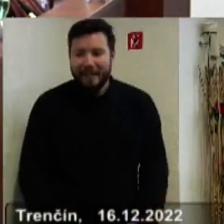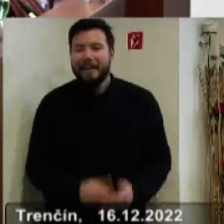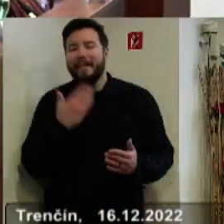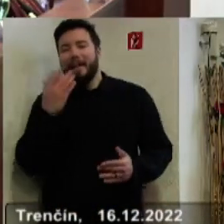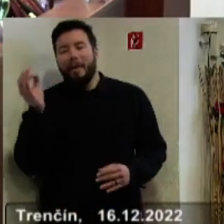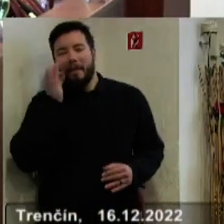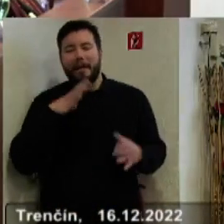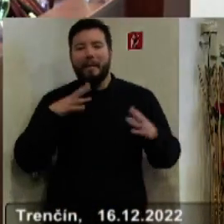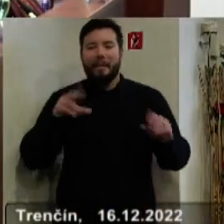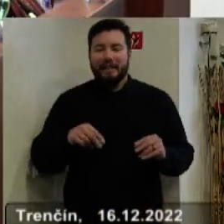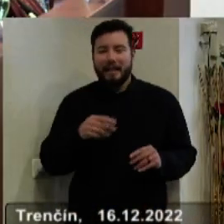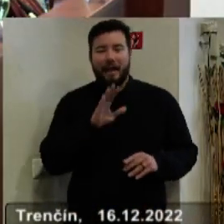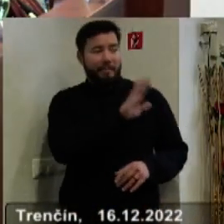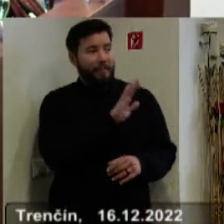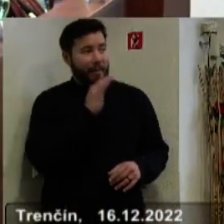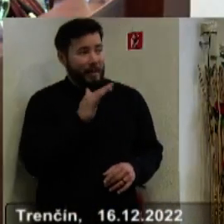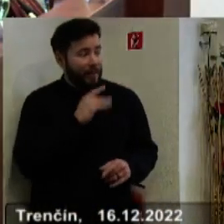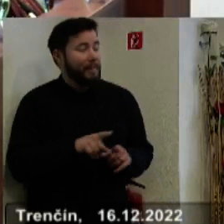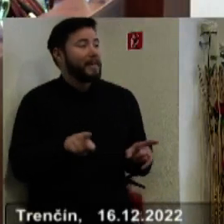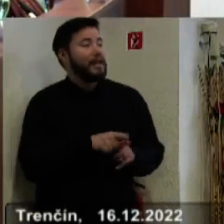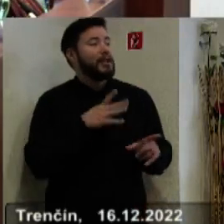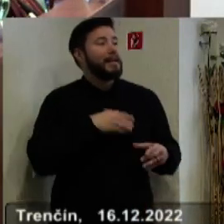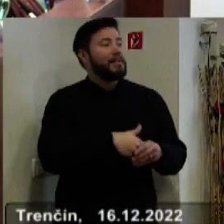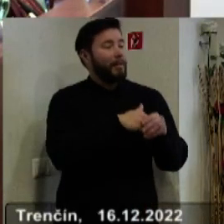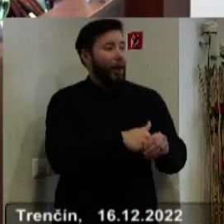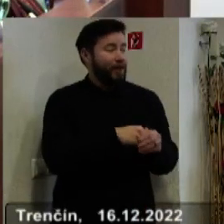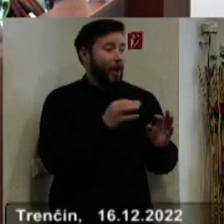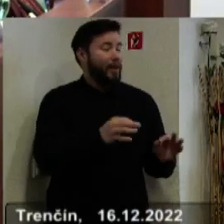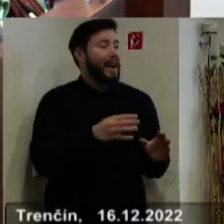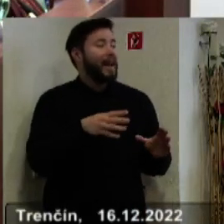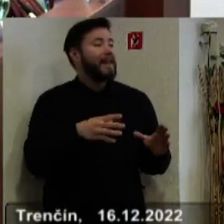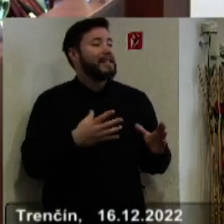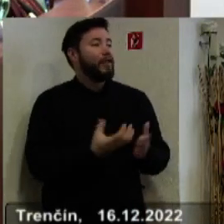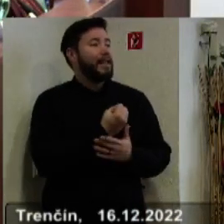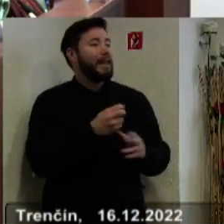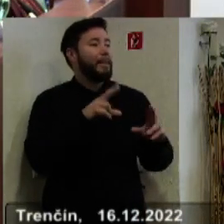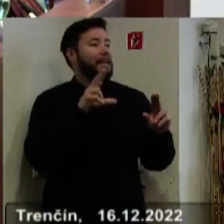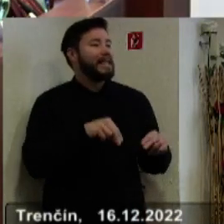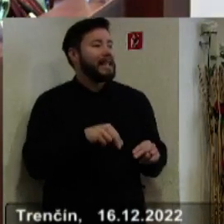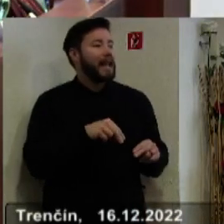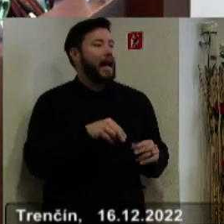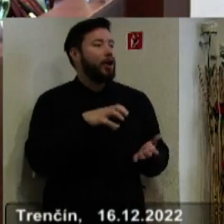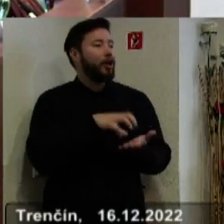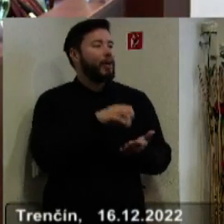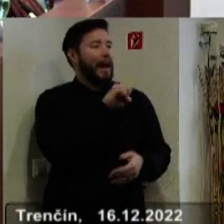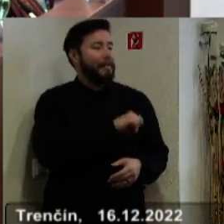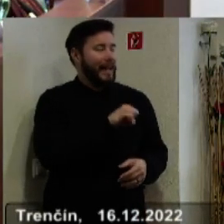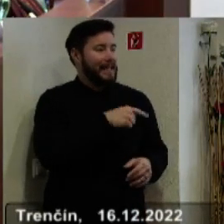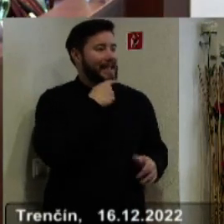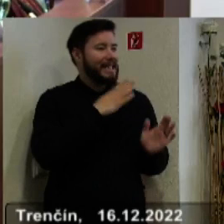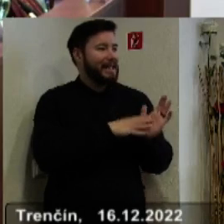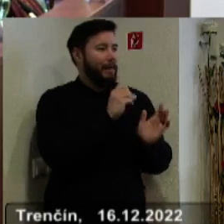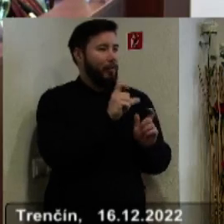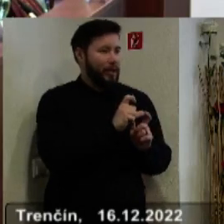príspevok a chcem ti aj takto zablážiať za zvolenie za predsedu komory miest z MOSu, ktoré sa